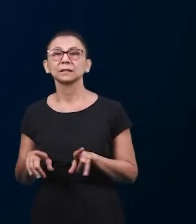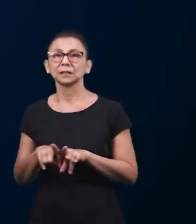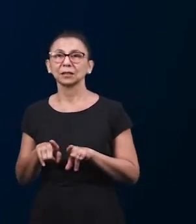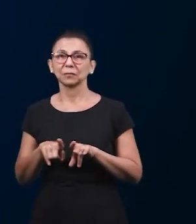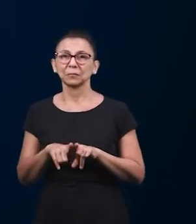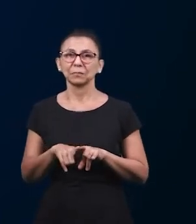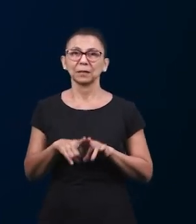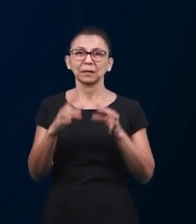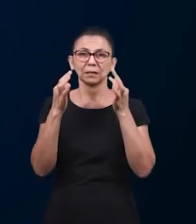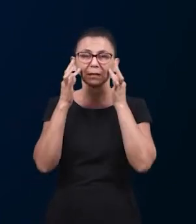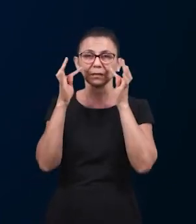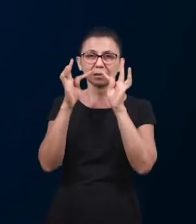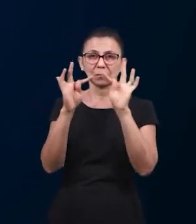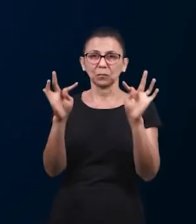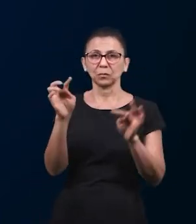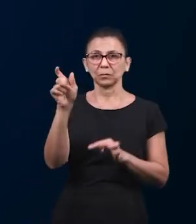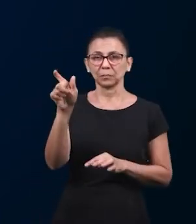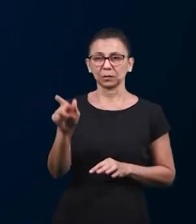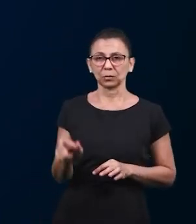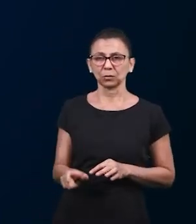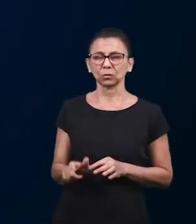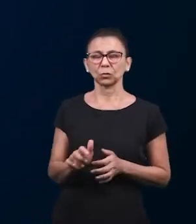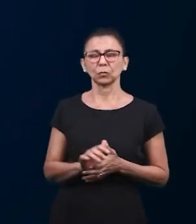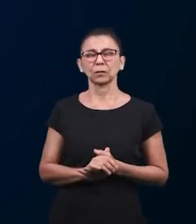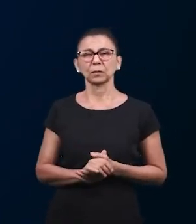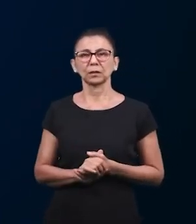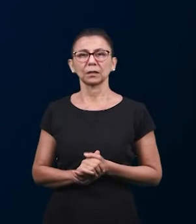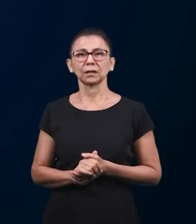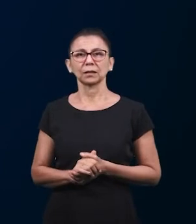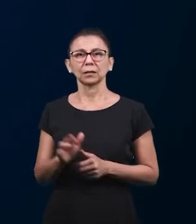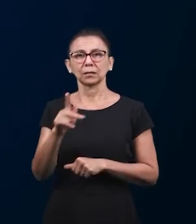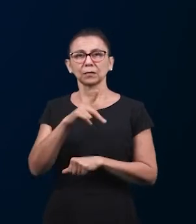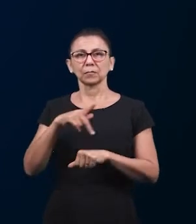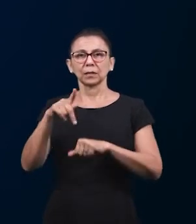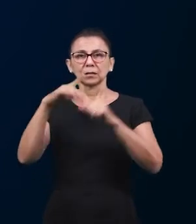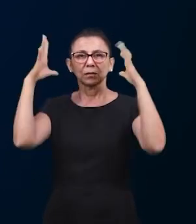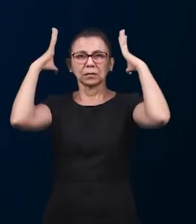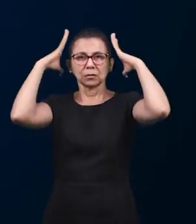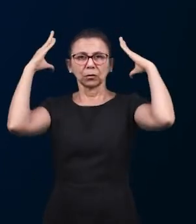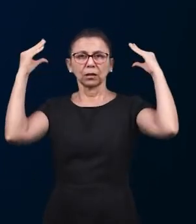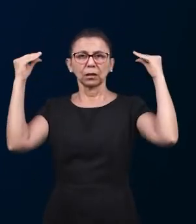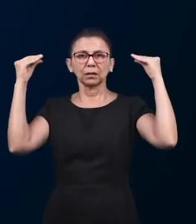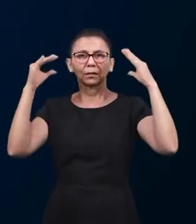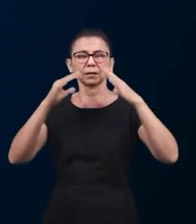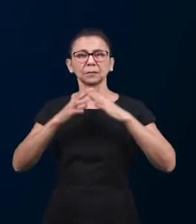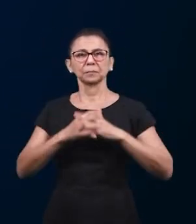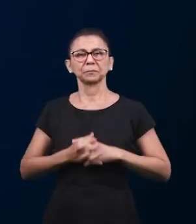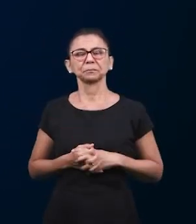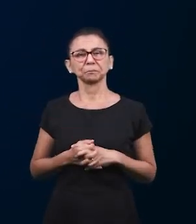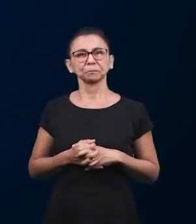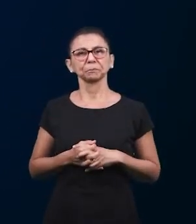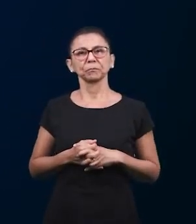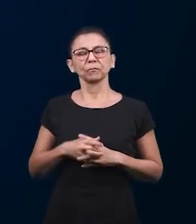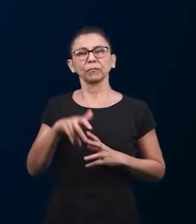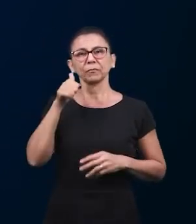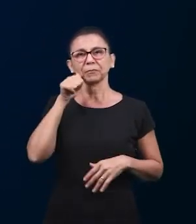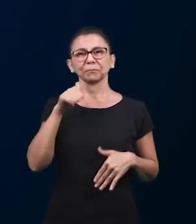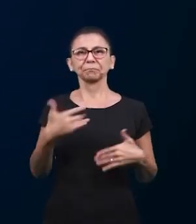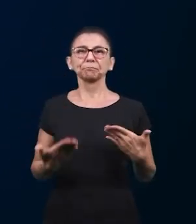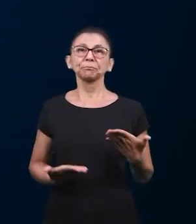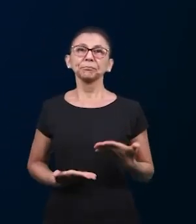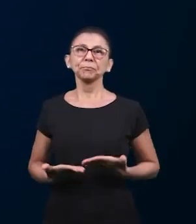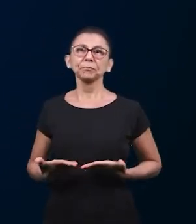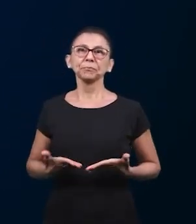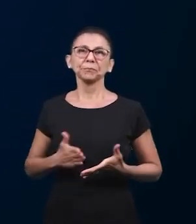свидетельство также в Голландии в одной из церквей пастора Андерсона наша